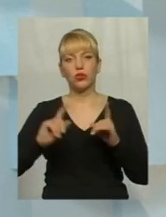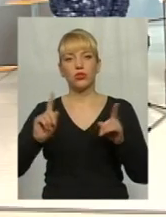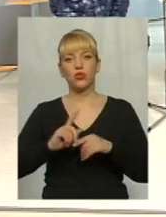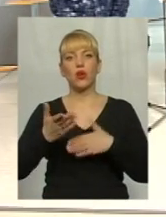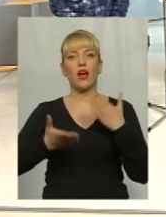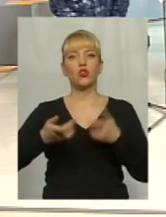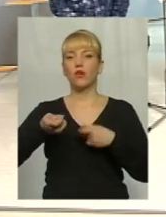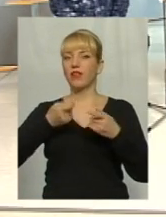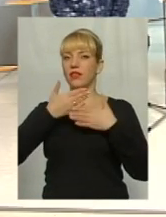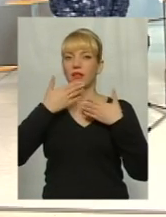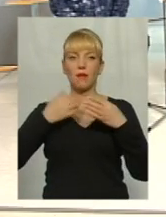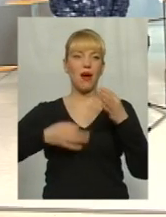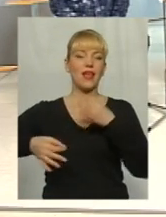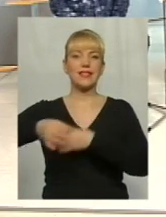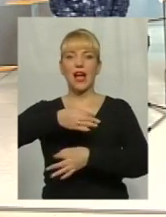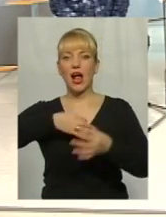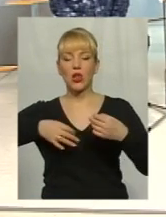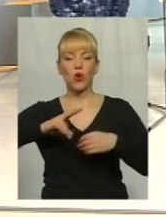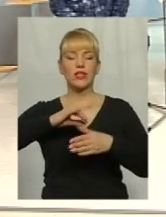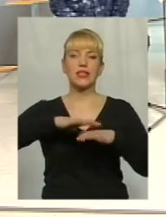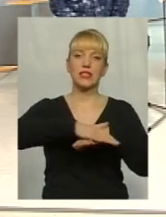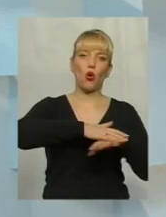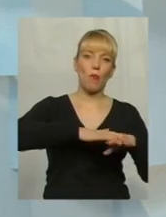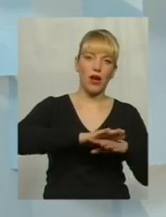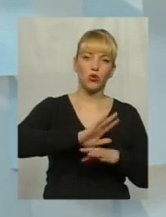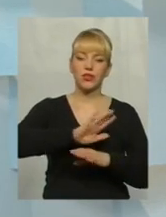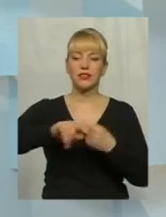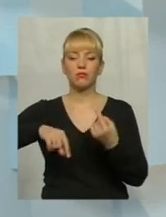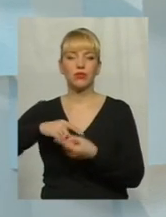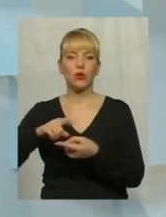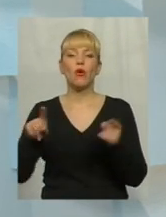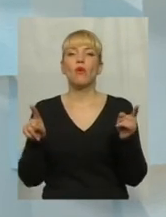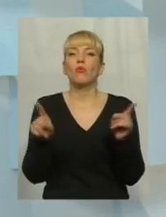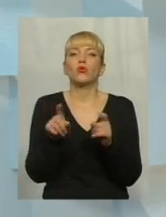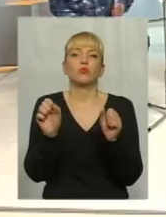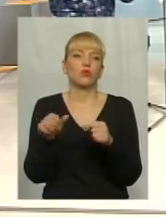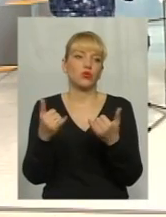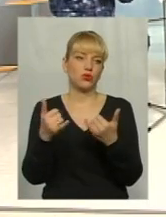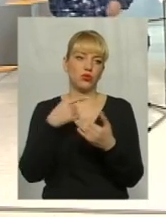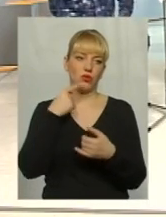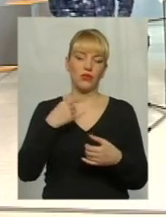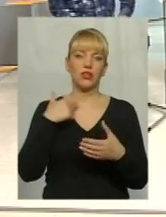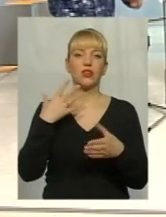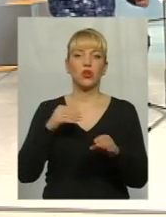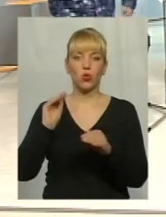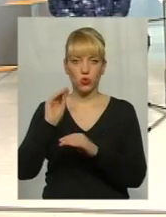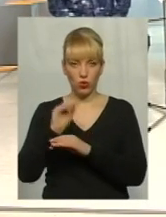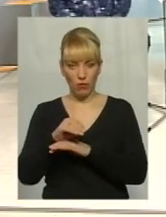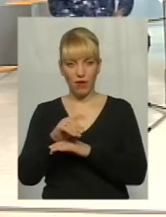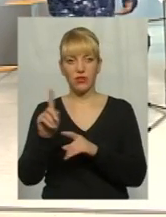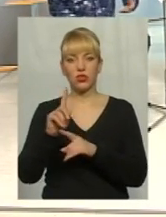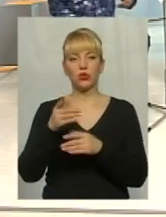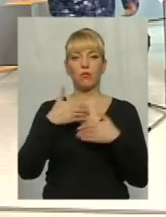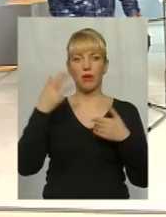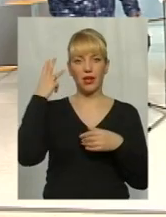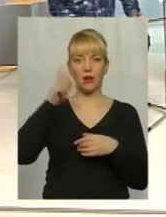влада не веде діалогу ні з громадськістю, ні з бізнесом, то про що можна говорити сьогодні? Хочу ще додати, пані Наталія, що ми,